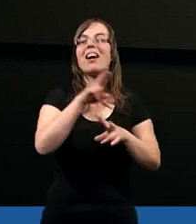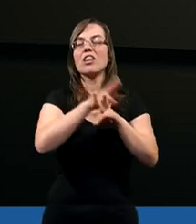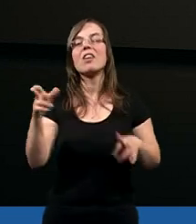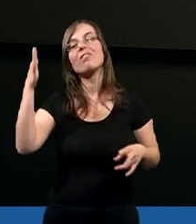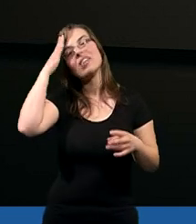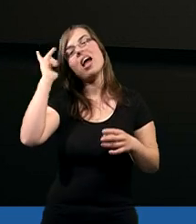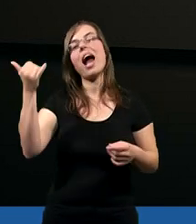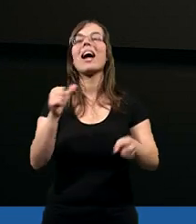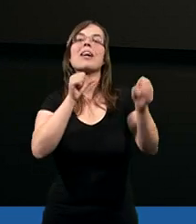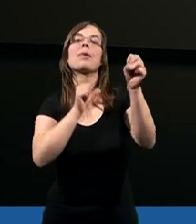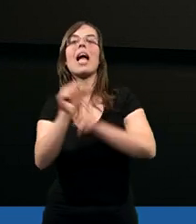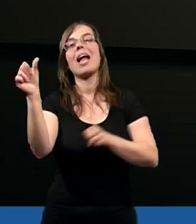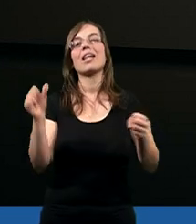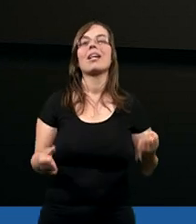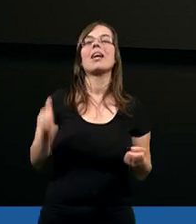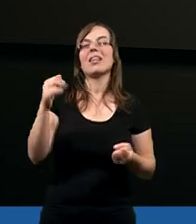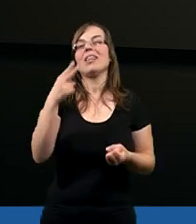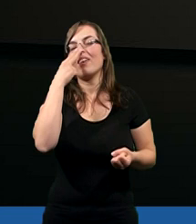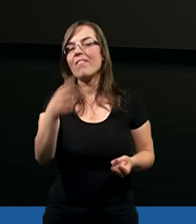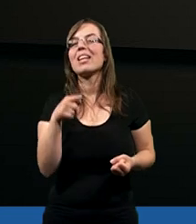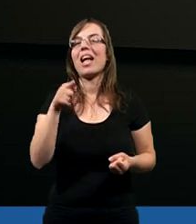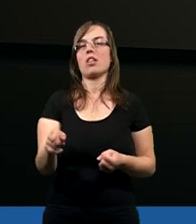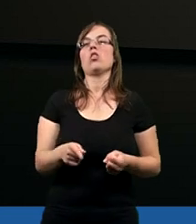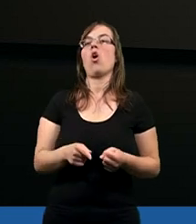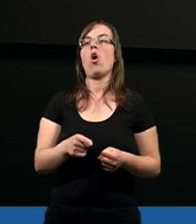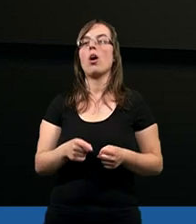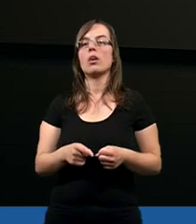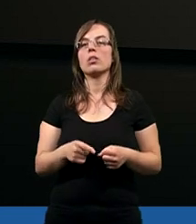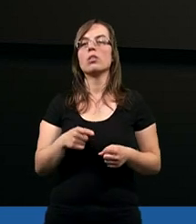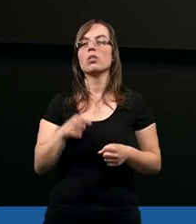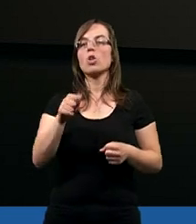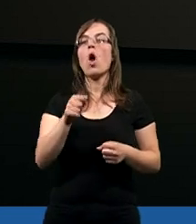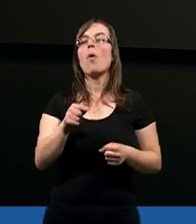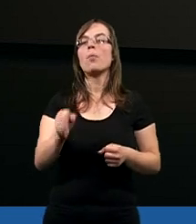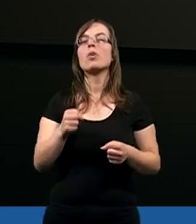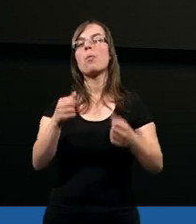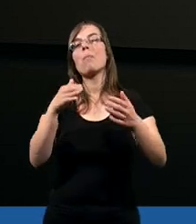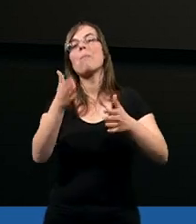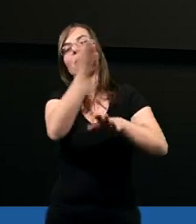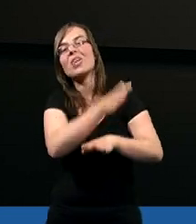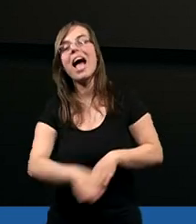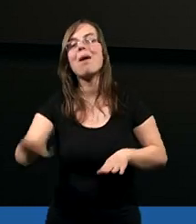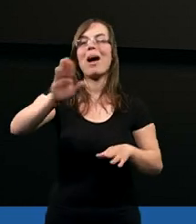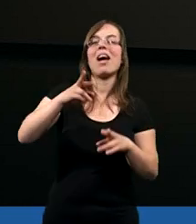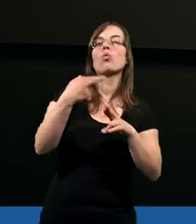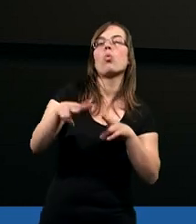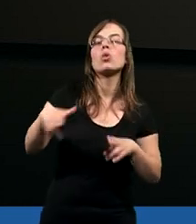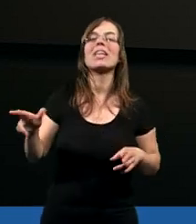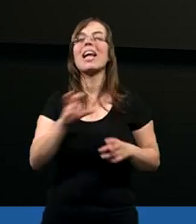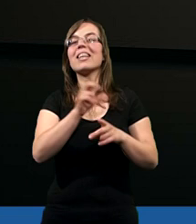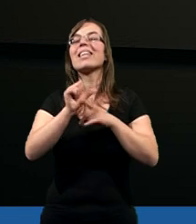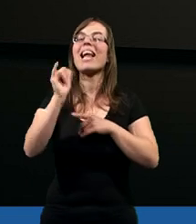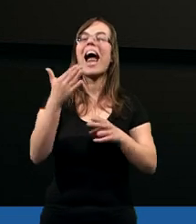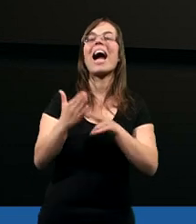rzeczy wiem, jaki jestem i widzę tą przepaść, tą różnicę,